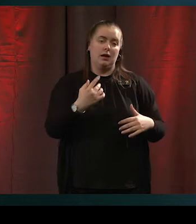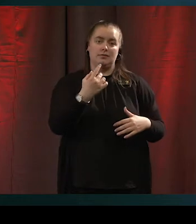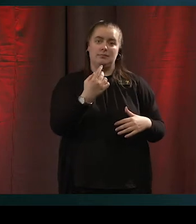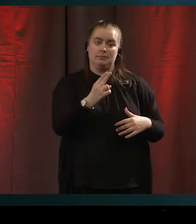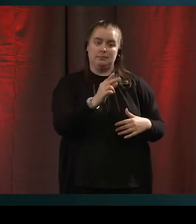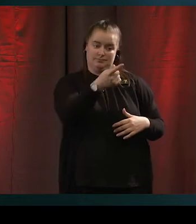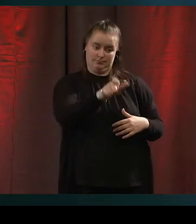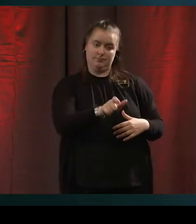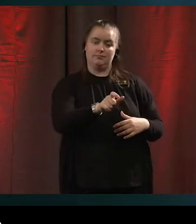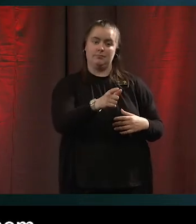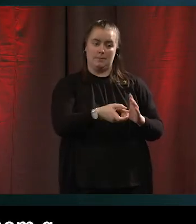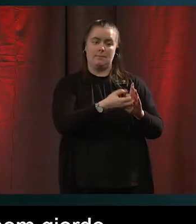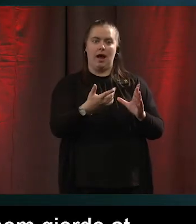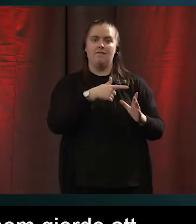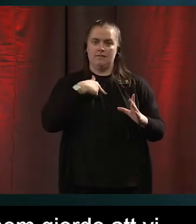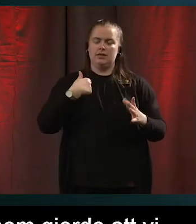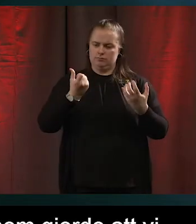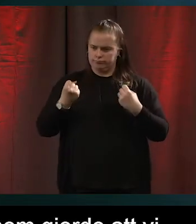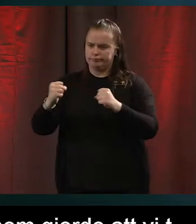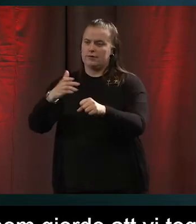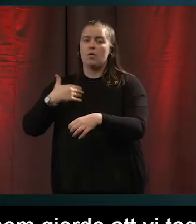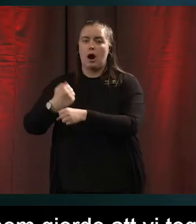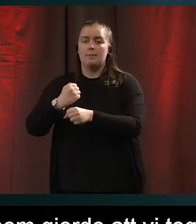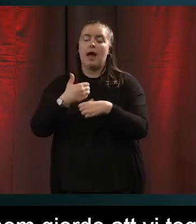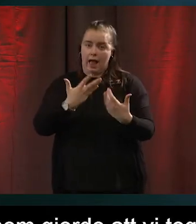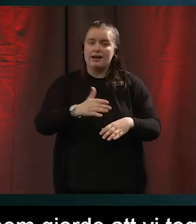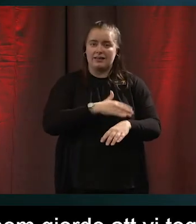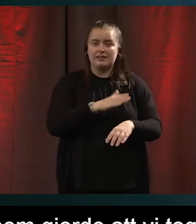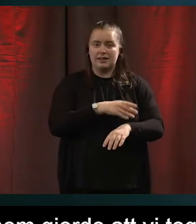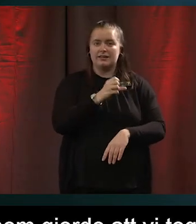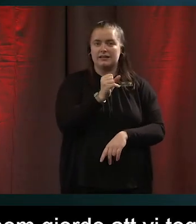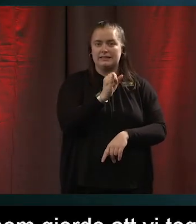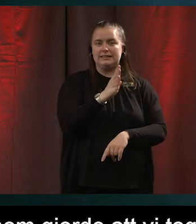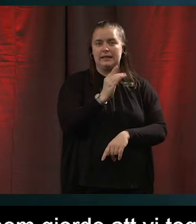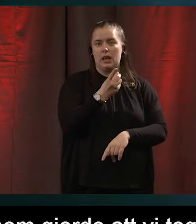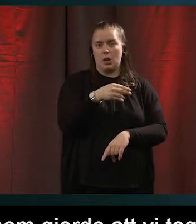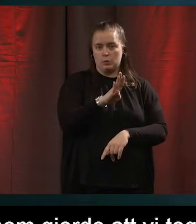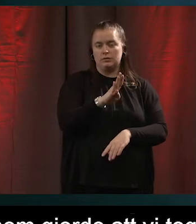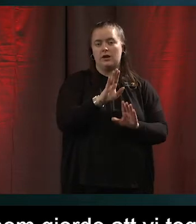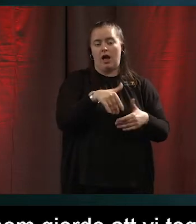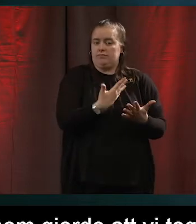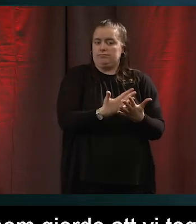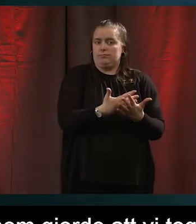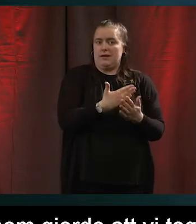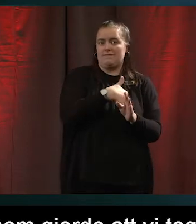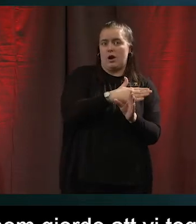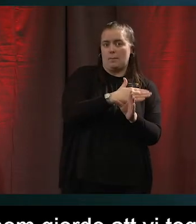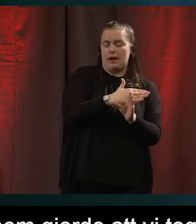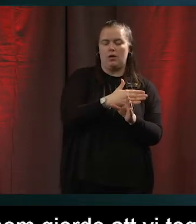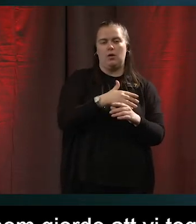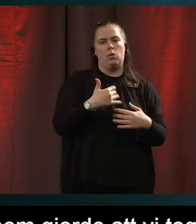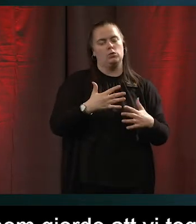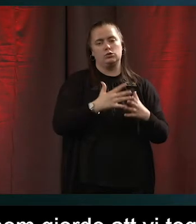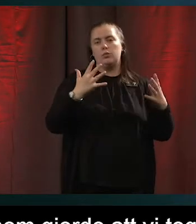vi tog steget att börja det här på det sätt som vi gör. Är ju Katarina Gillund. Som också har varit med här under förmiddagen. Hon har varit en inspirationskälla.